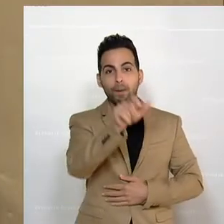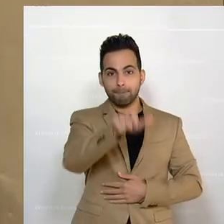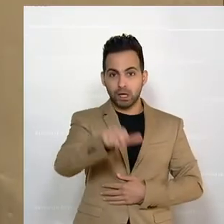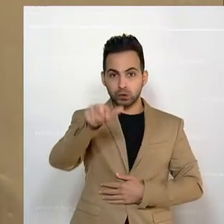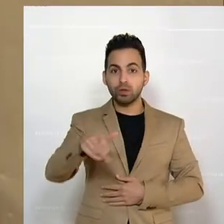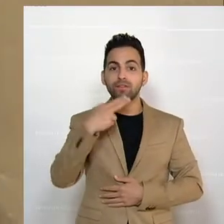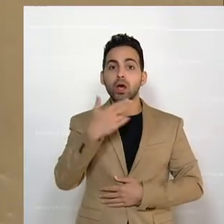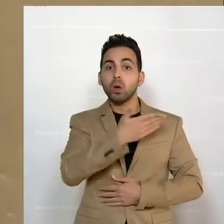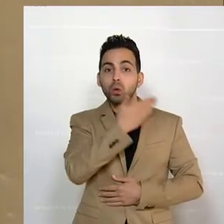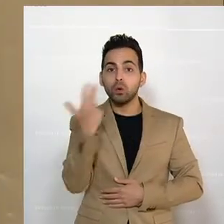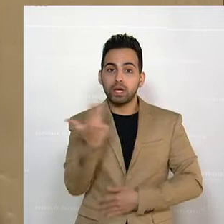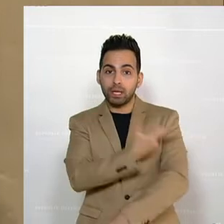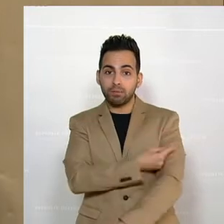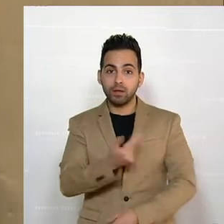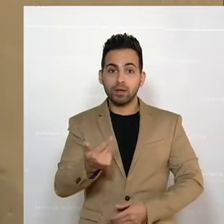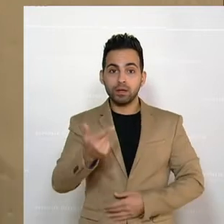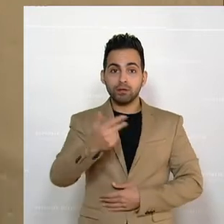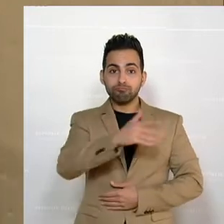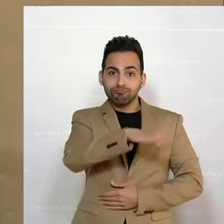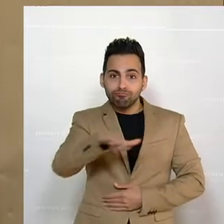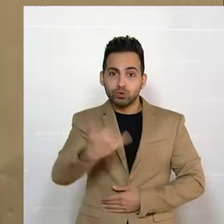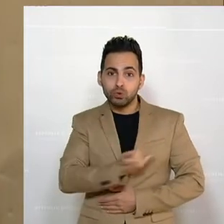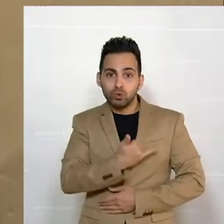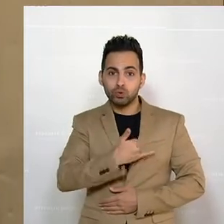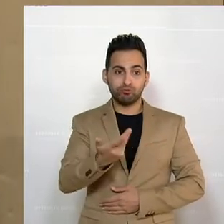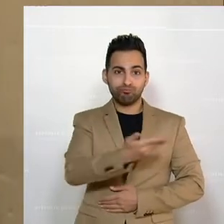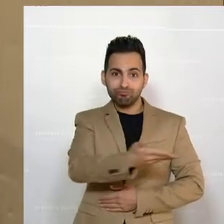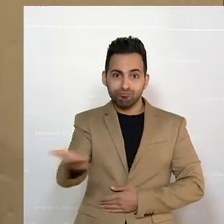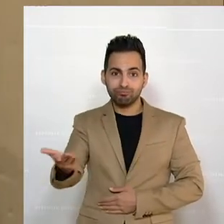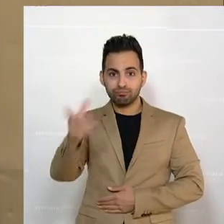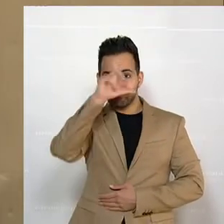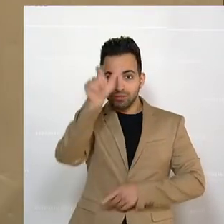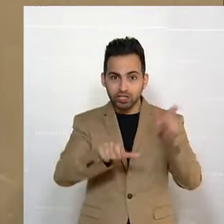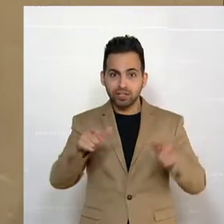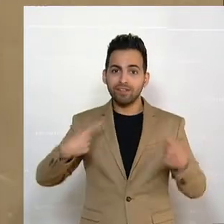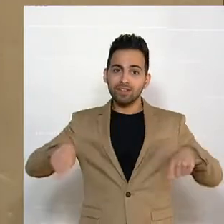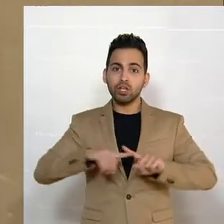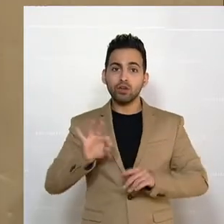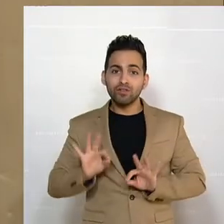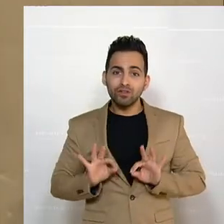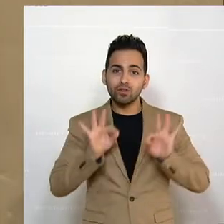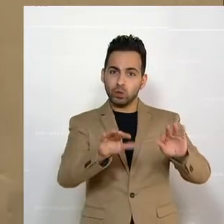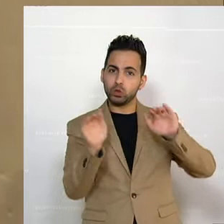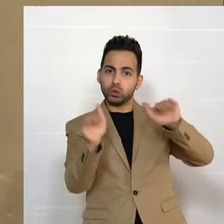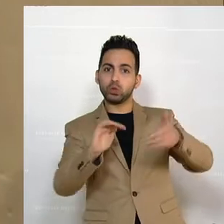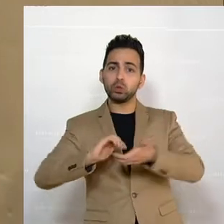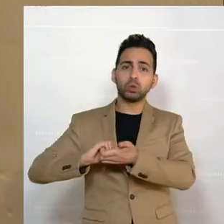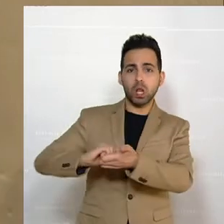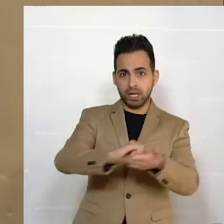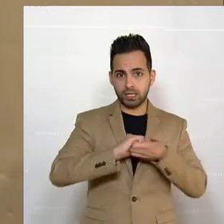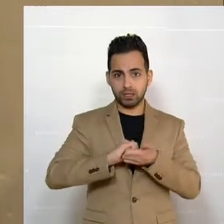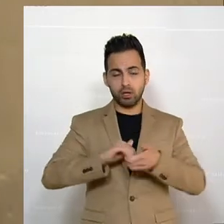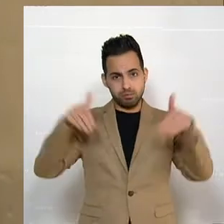sind vor allem, ich denke da, an unsere jungen Mitmenschen, an unsere jungen Leute. Ich glaube, Solidarität, Solidarität